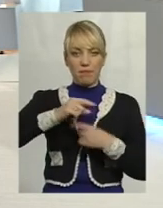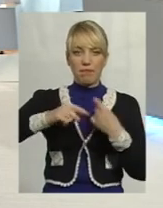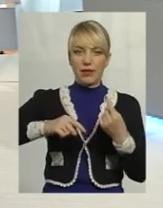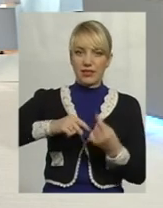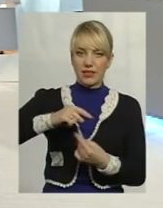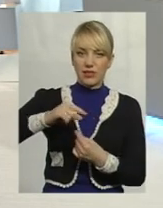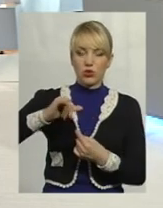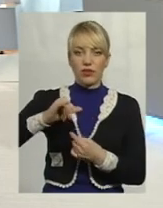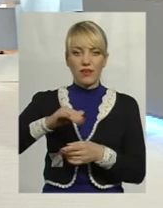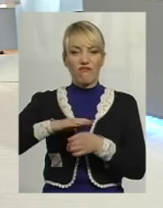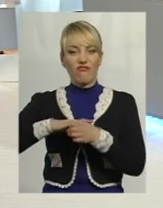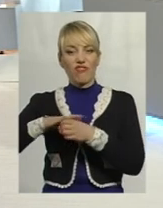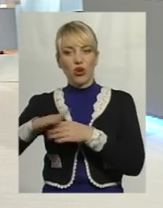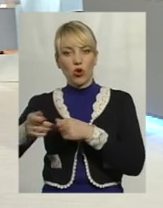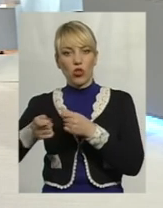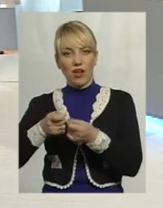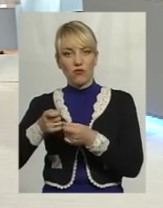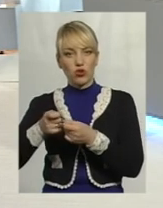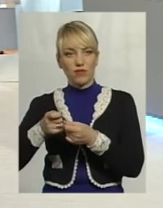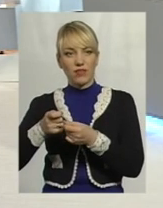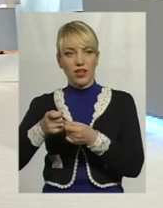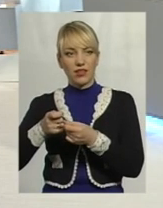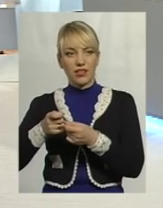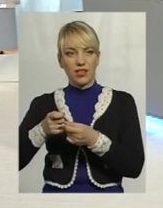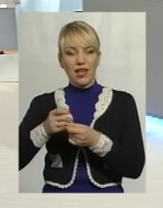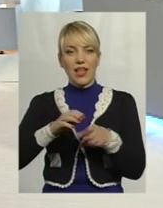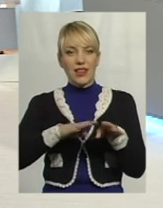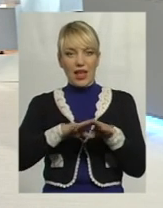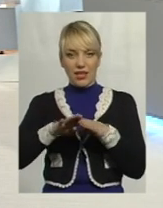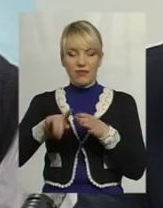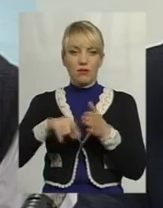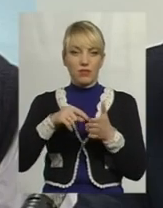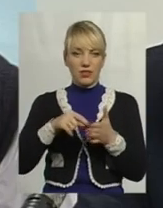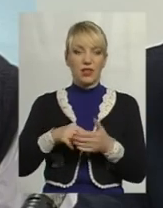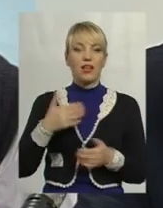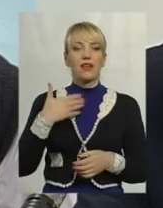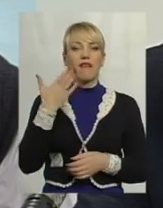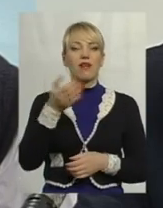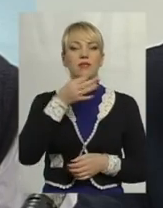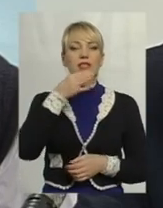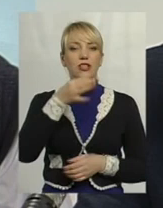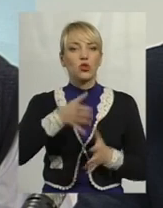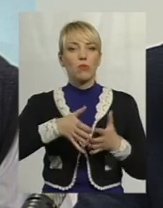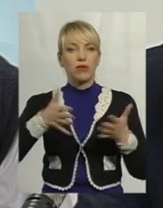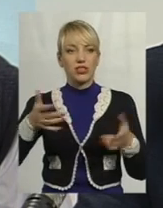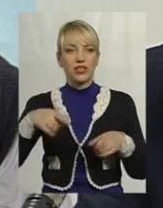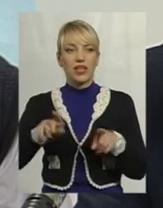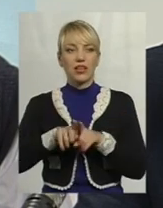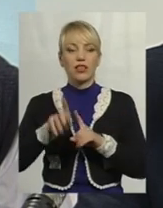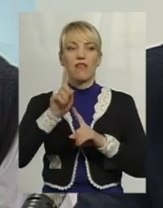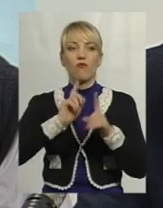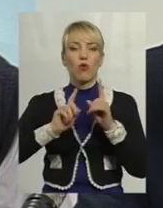виконавчої гілки влади на рівні області, так? Я вам скажу більше. Такі форуми почали проводитися